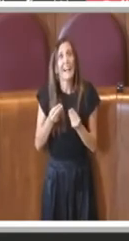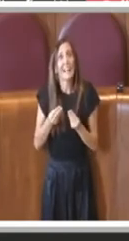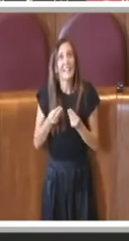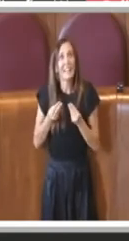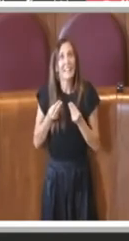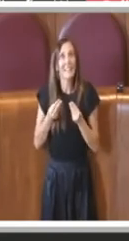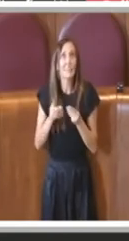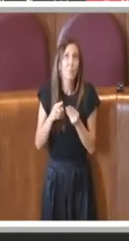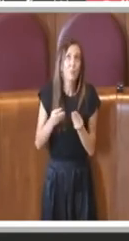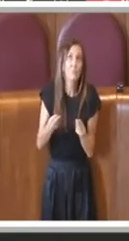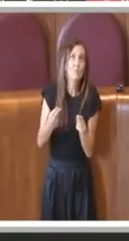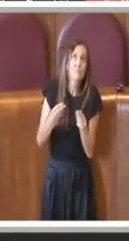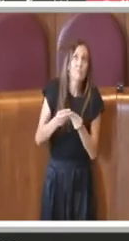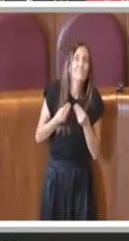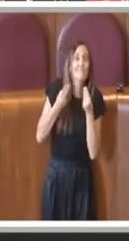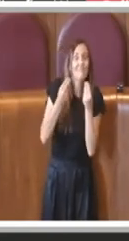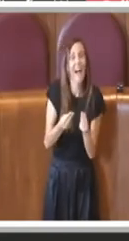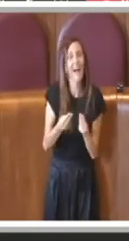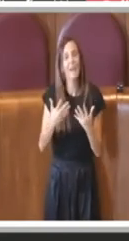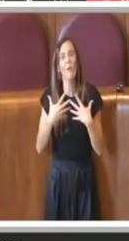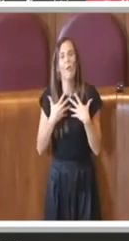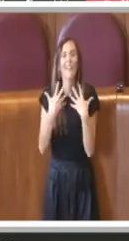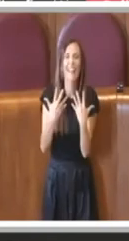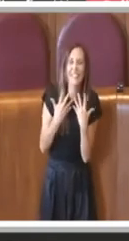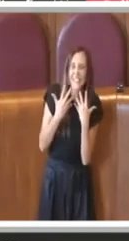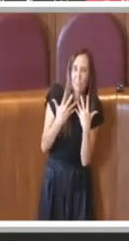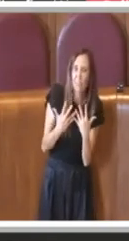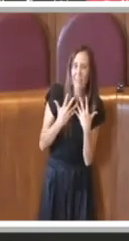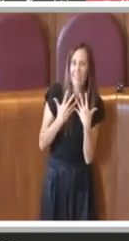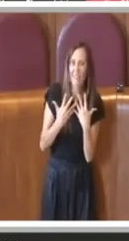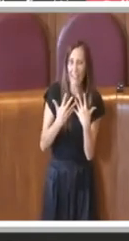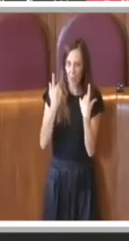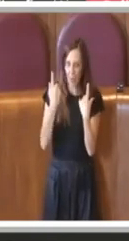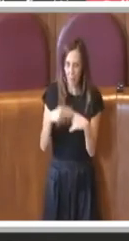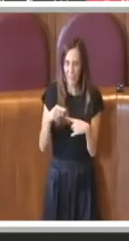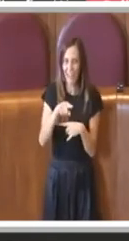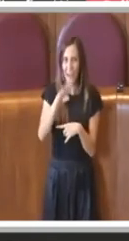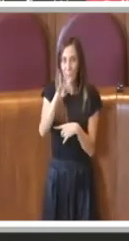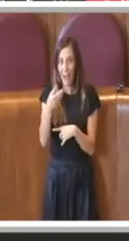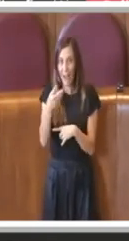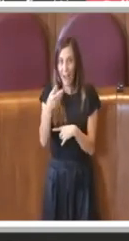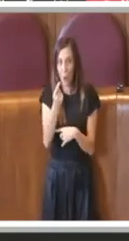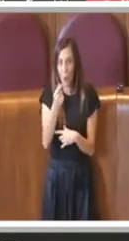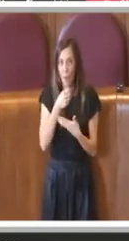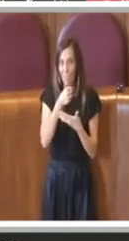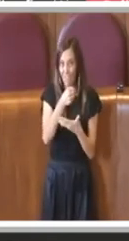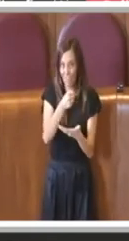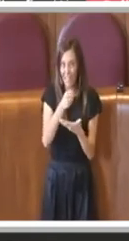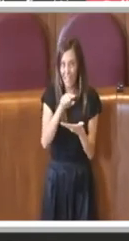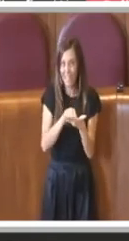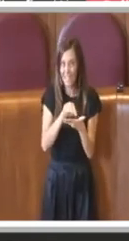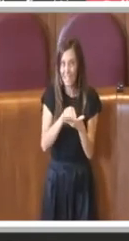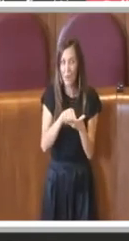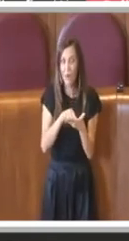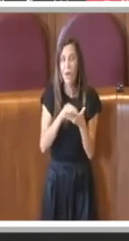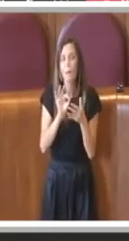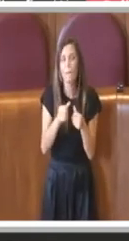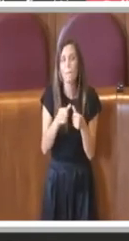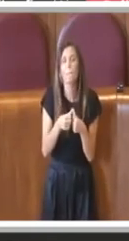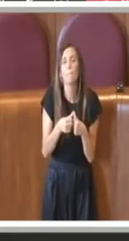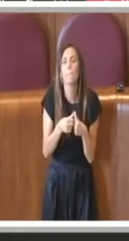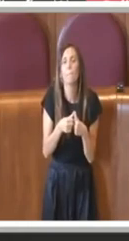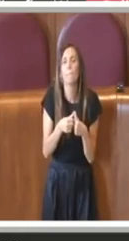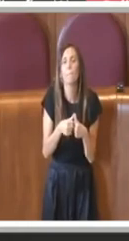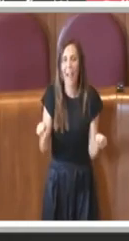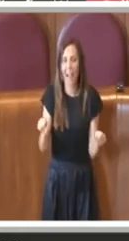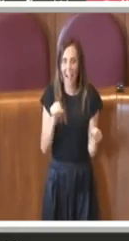questi problemi. Io mi auguro, l'ho già detto, nel piano economico e finanziario che proprio il piano economico e finanziario mette le basi per andare a far